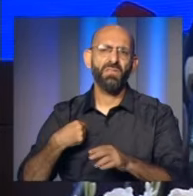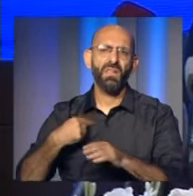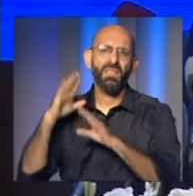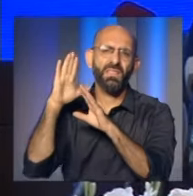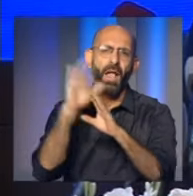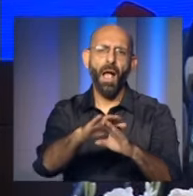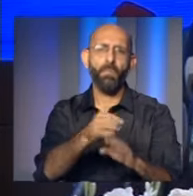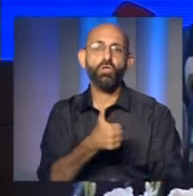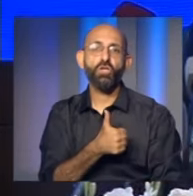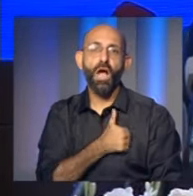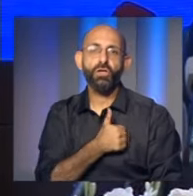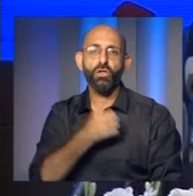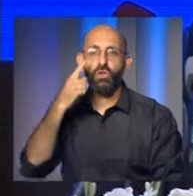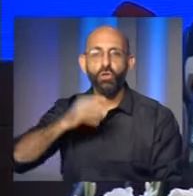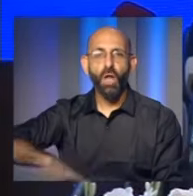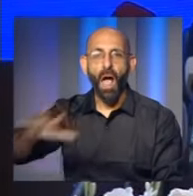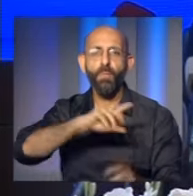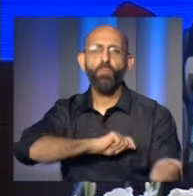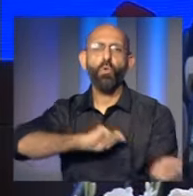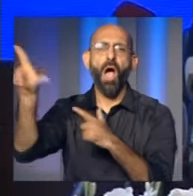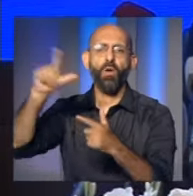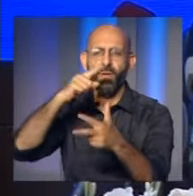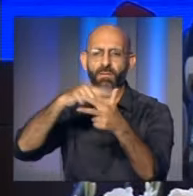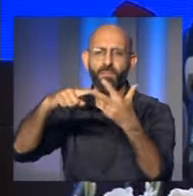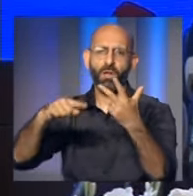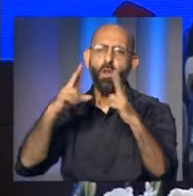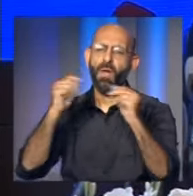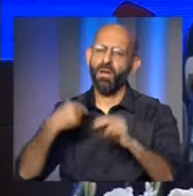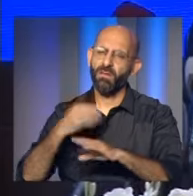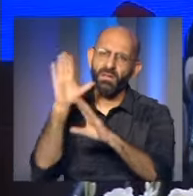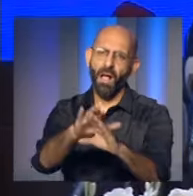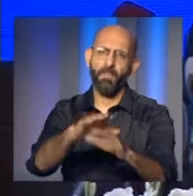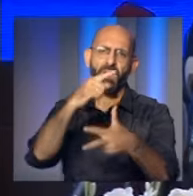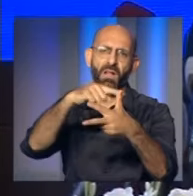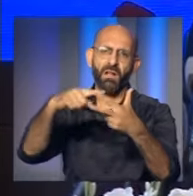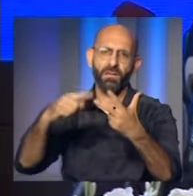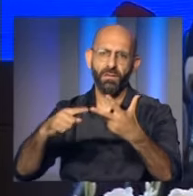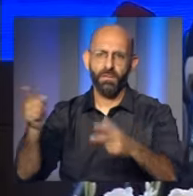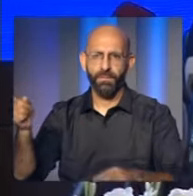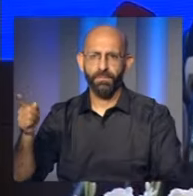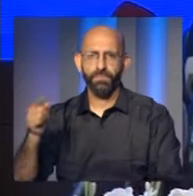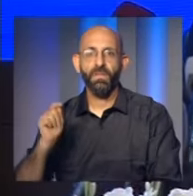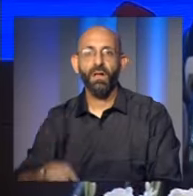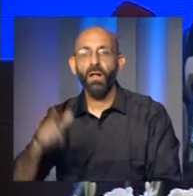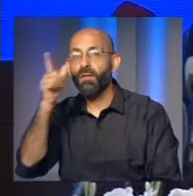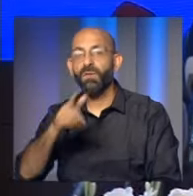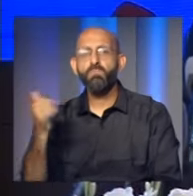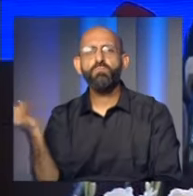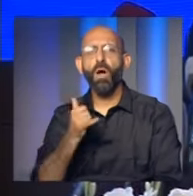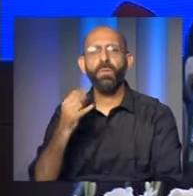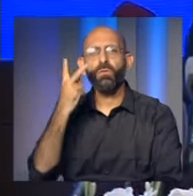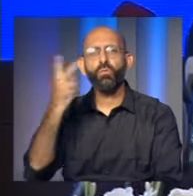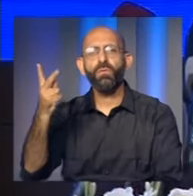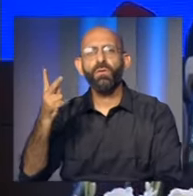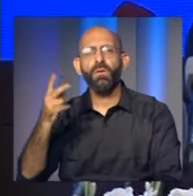هو دعم ثالوث الجيش والشعب والمقاومة وعن مسألة تطبيع بعض الدول رأى باقري